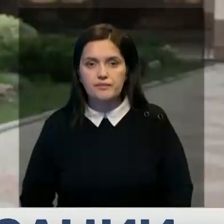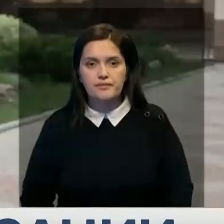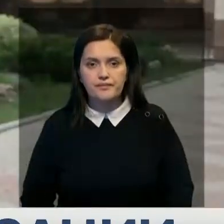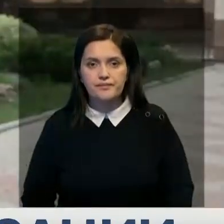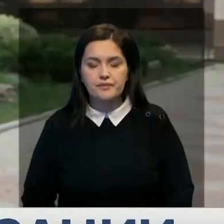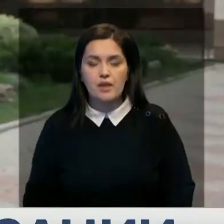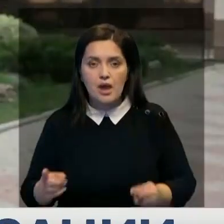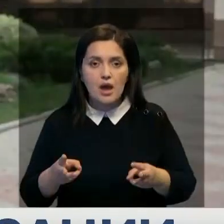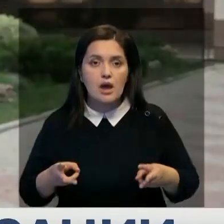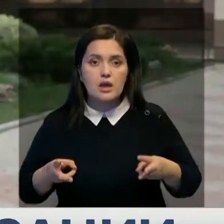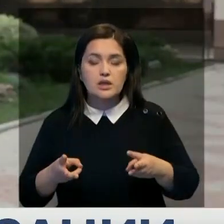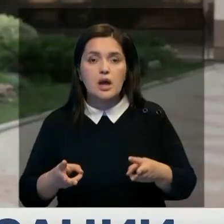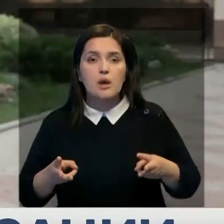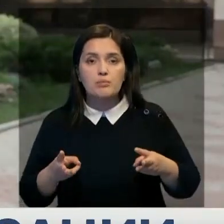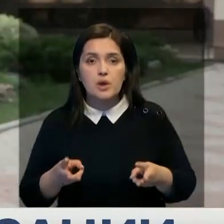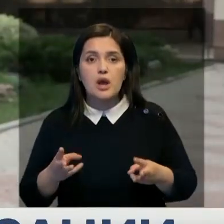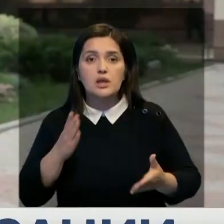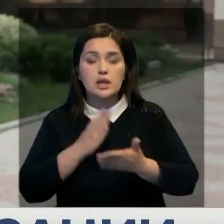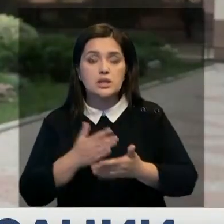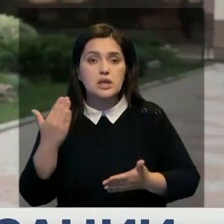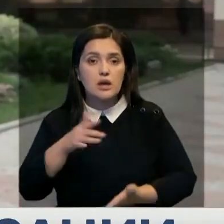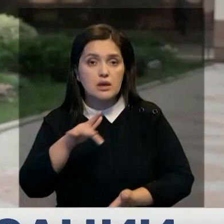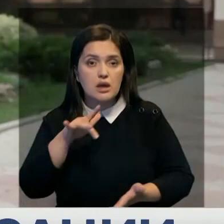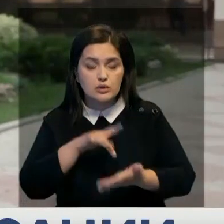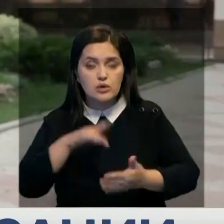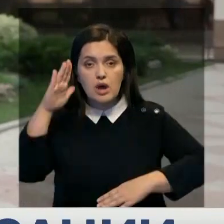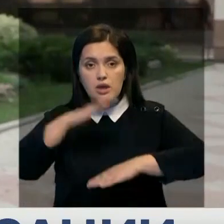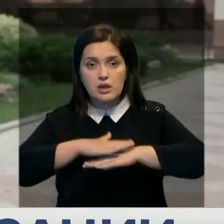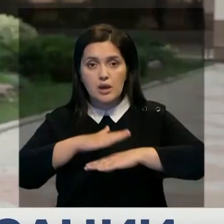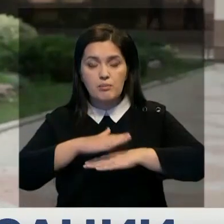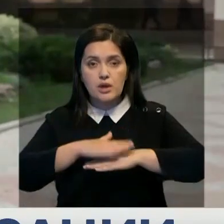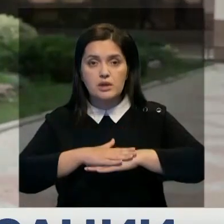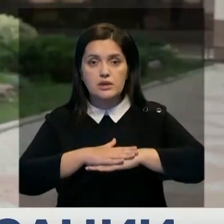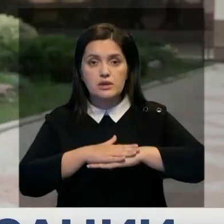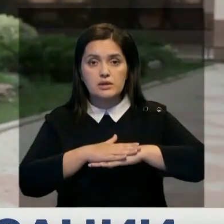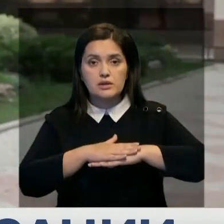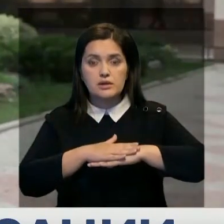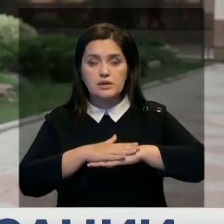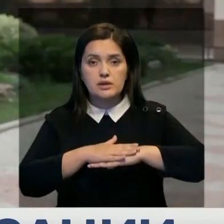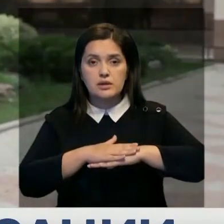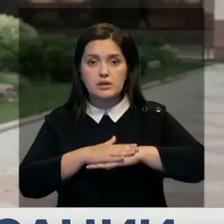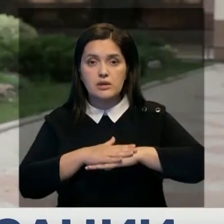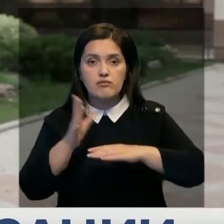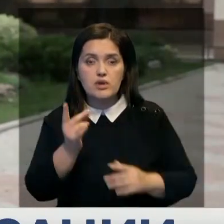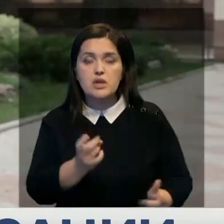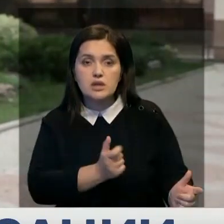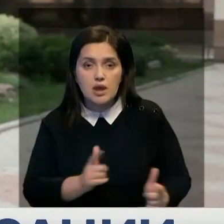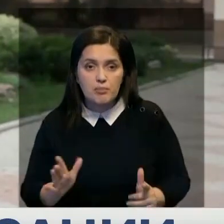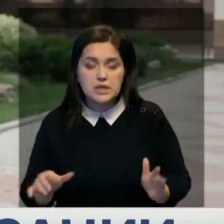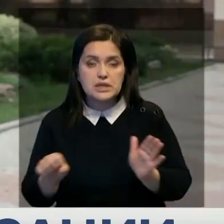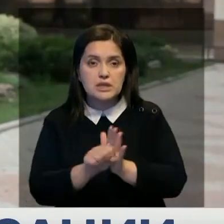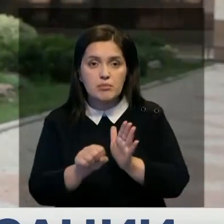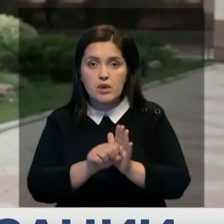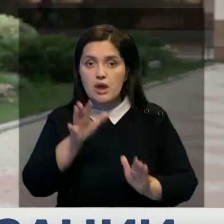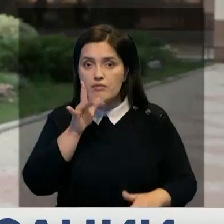отопления, отопление находится на балансе городского акимата. Не все, но некоторые своевременно не подготавливаются к зимнему периоду.